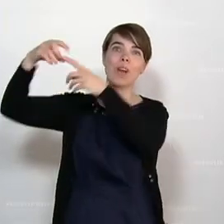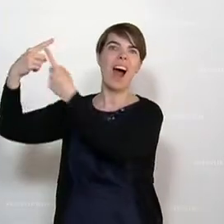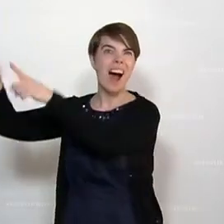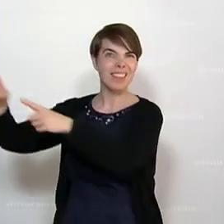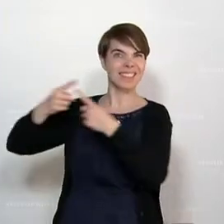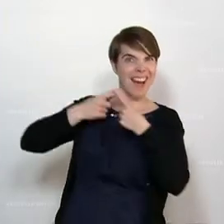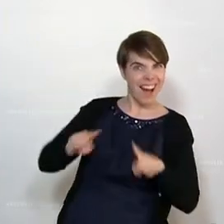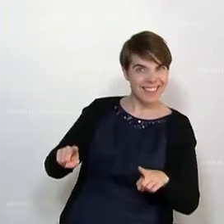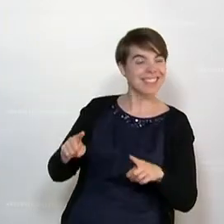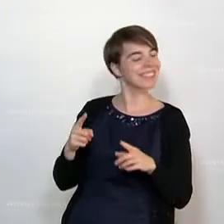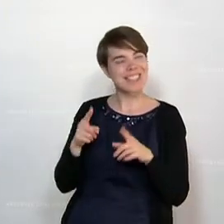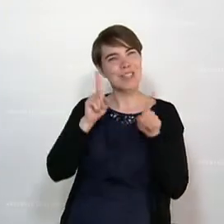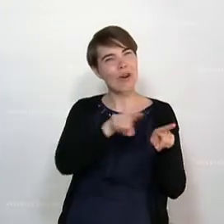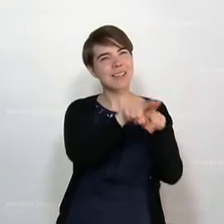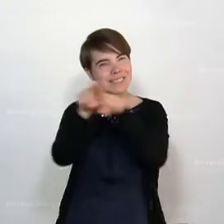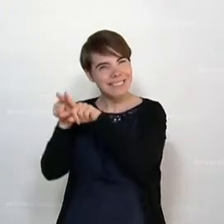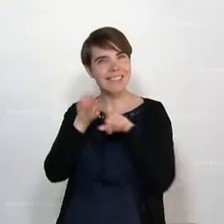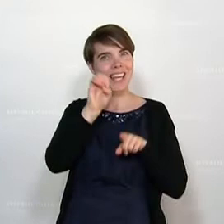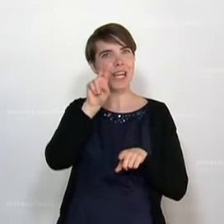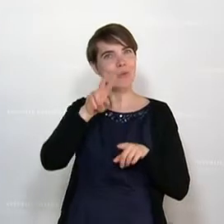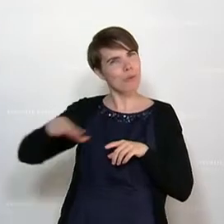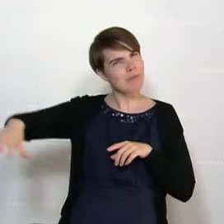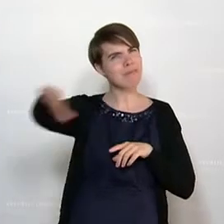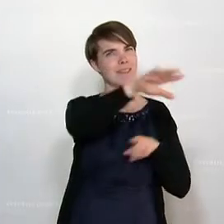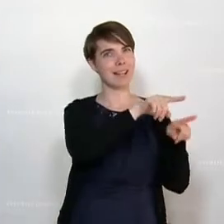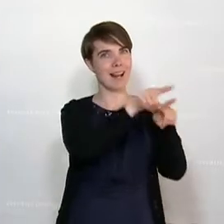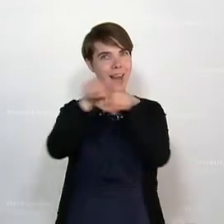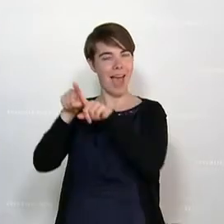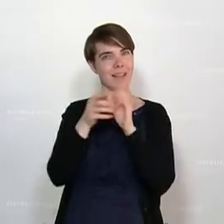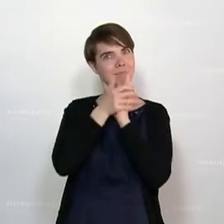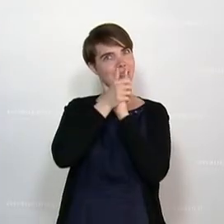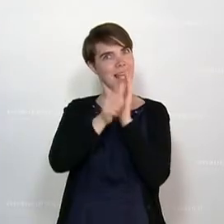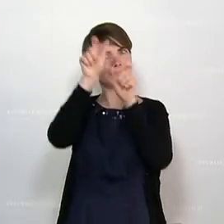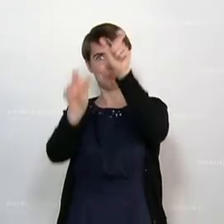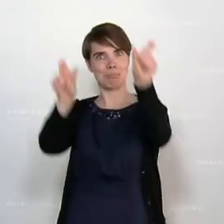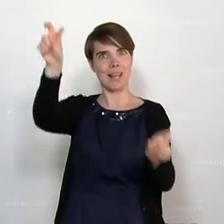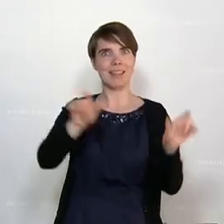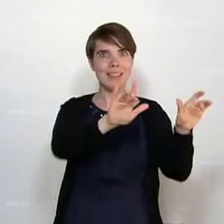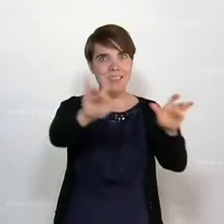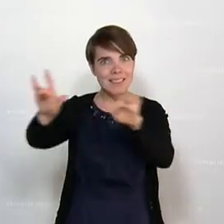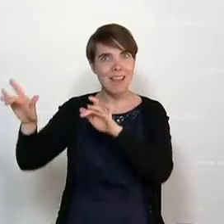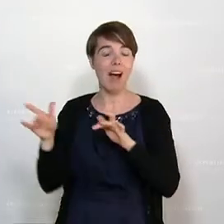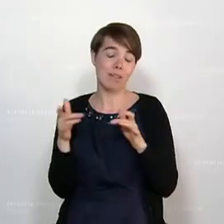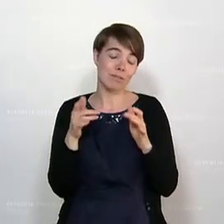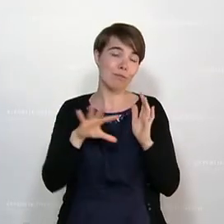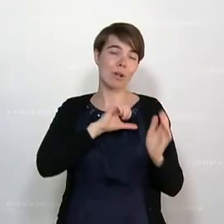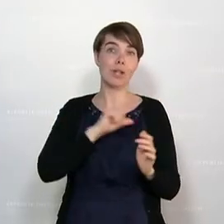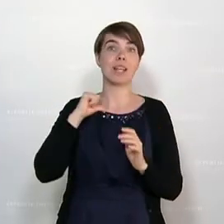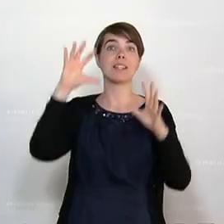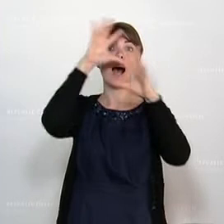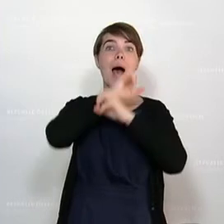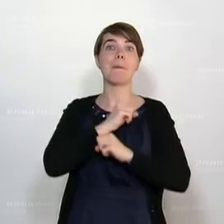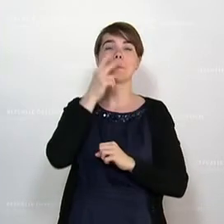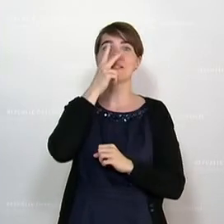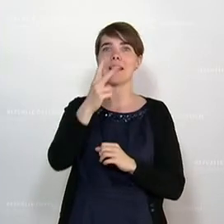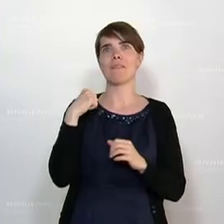aufstellen. Am Ende des Tages auch eine EU-weite Expertise eben damit eben auch ablegen können. Und ich habe es gestern zum Beispiel am Abend gesehen. war